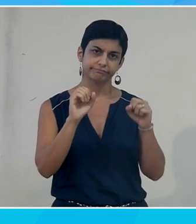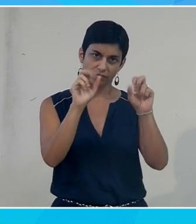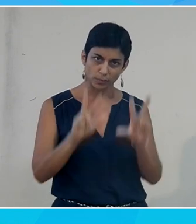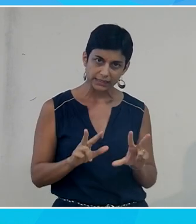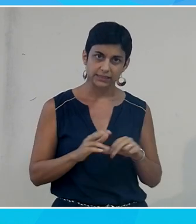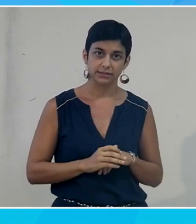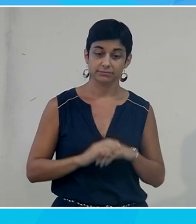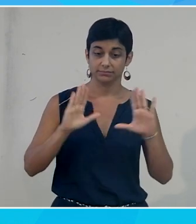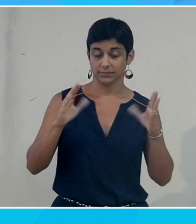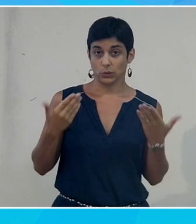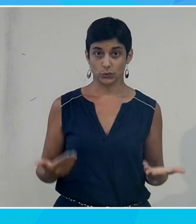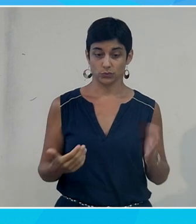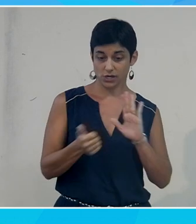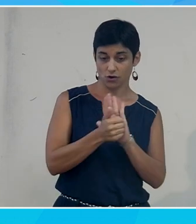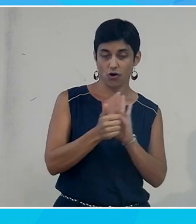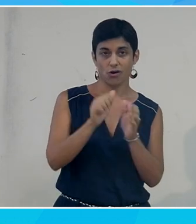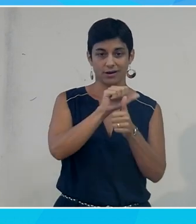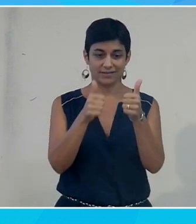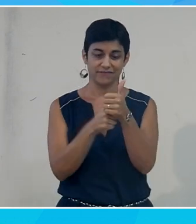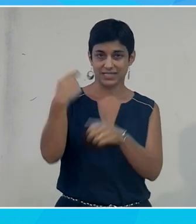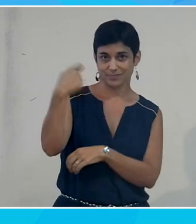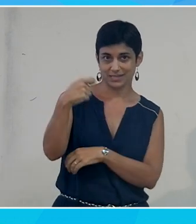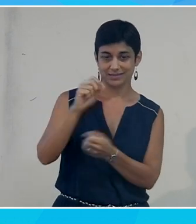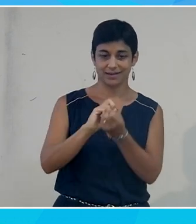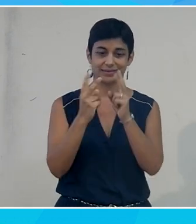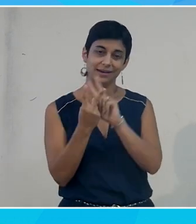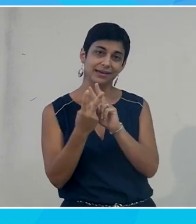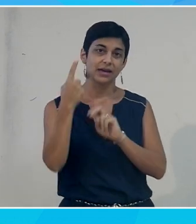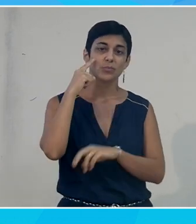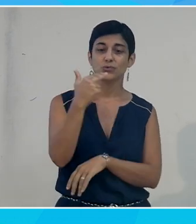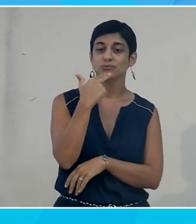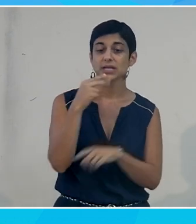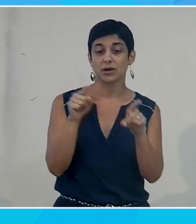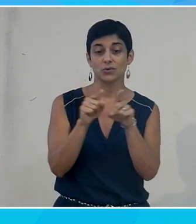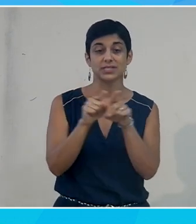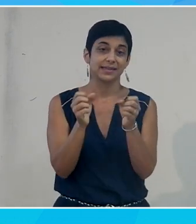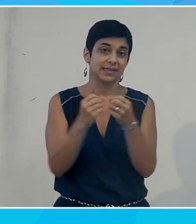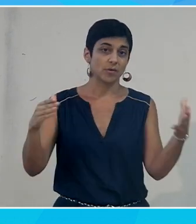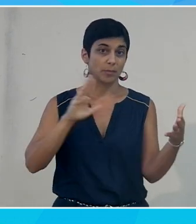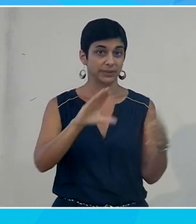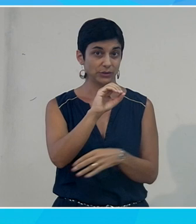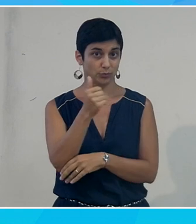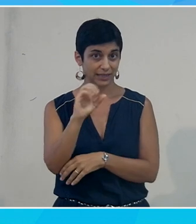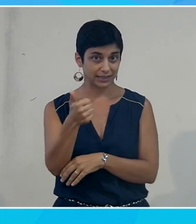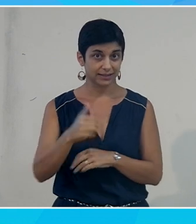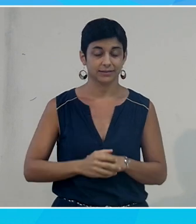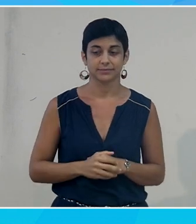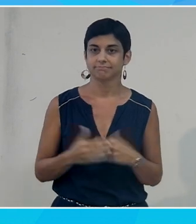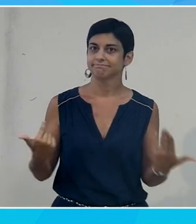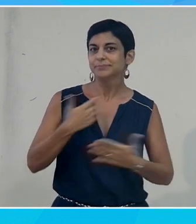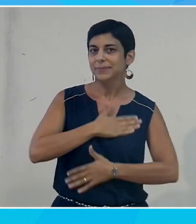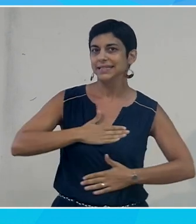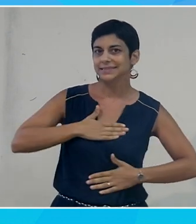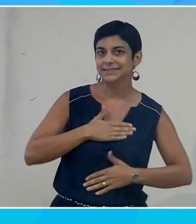'ai surtout le rôle de vice-président délégué aux usages et développements du numérique. C'est pour moi vraiment un plaisir de